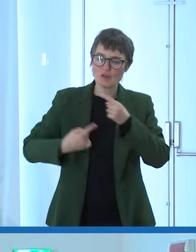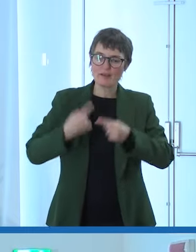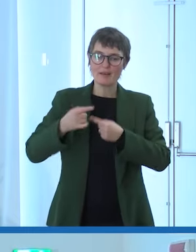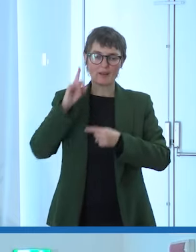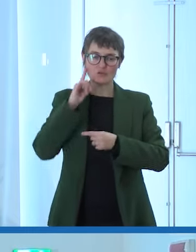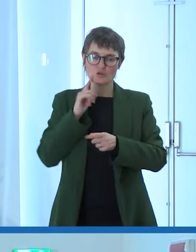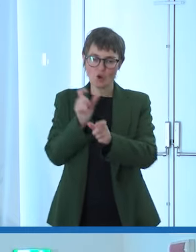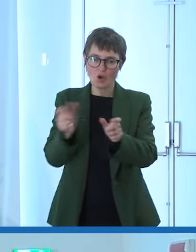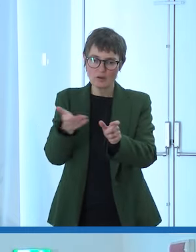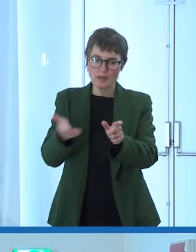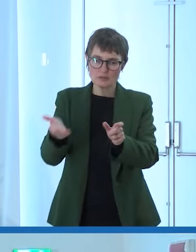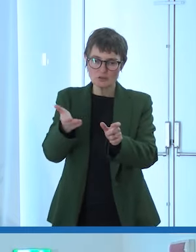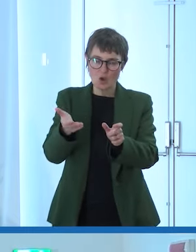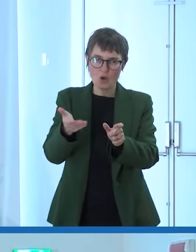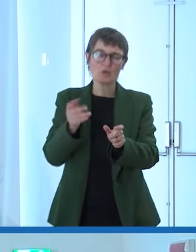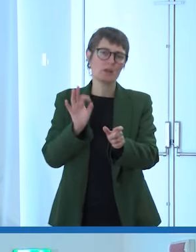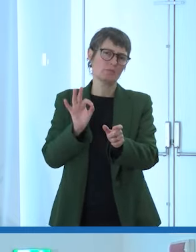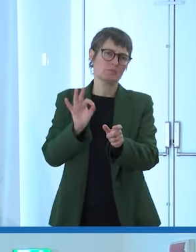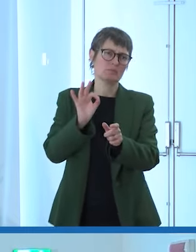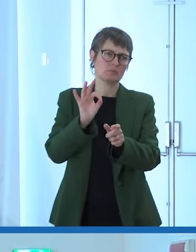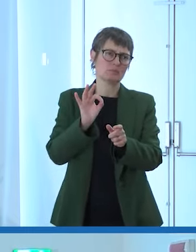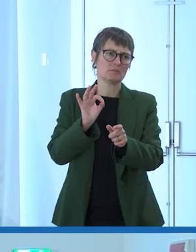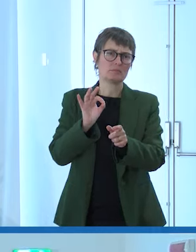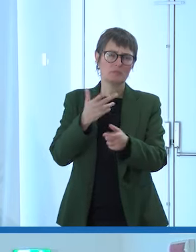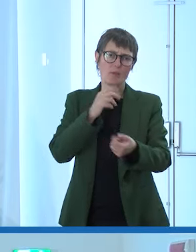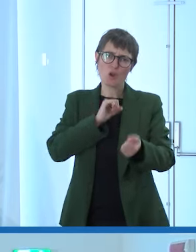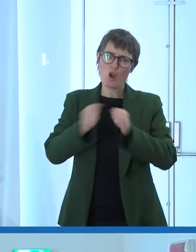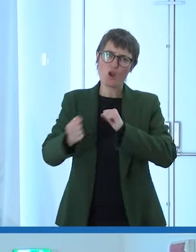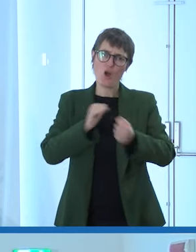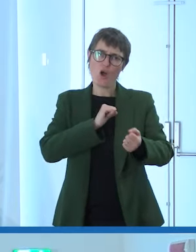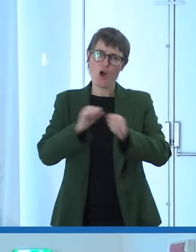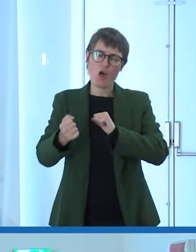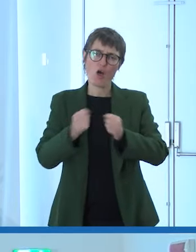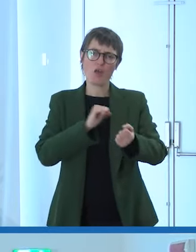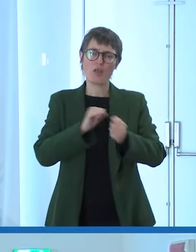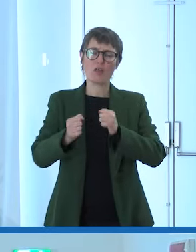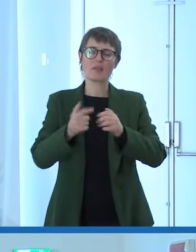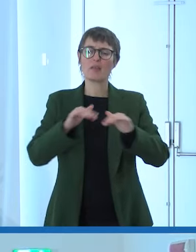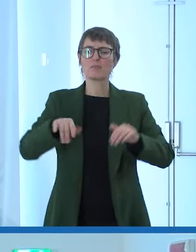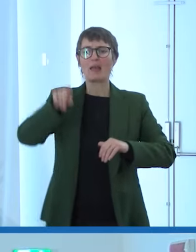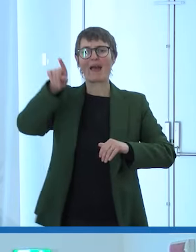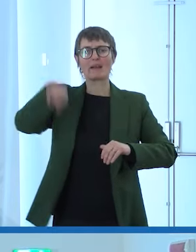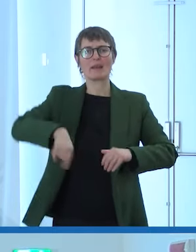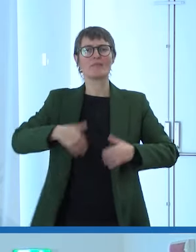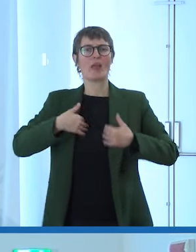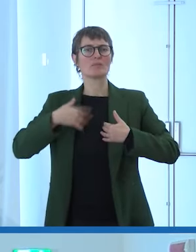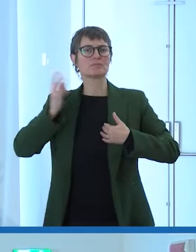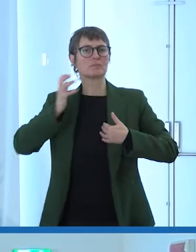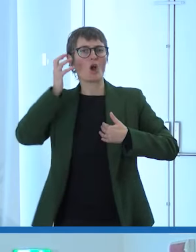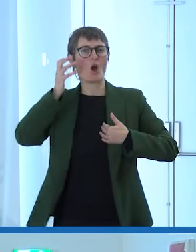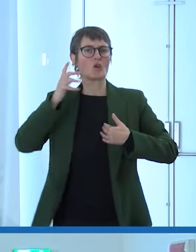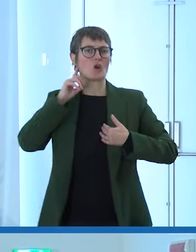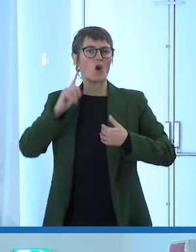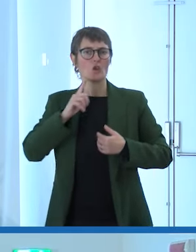che c'è sempre stata tra rivendicazioni molto forti di un orgoglio sordo di una cultura sorda